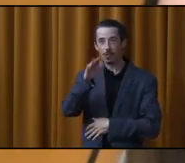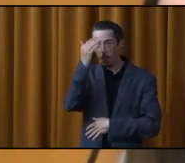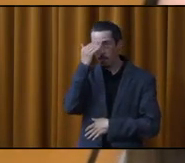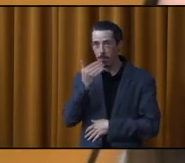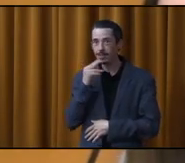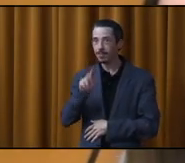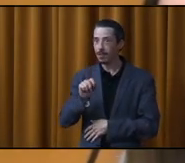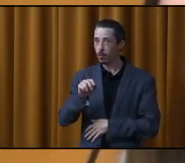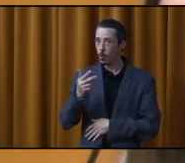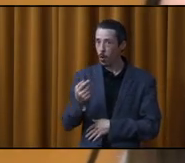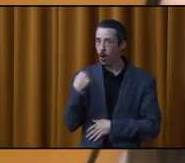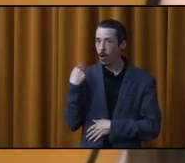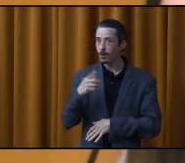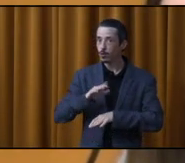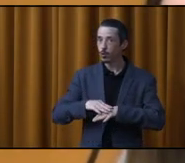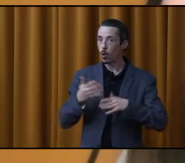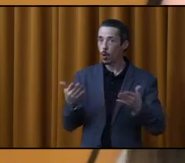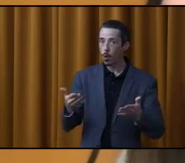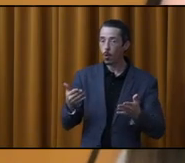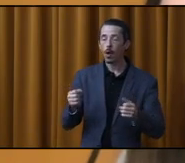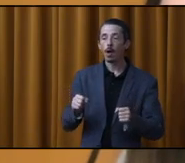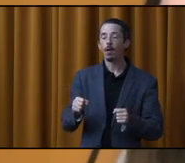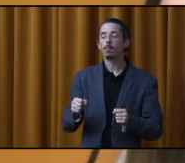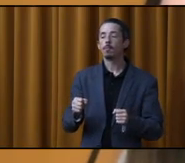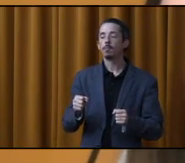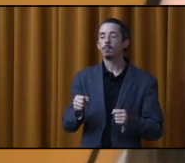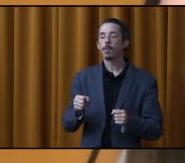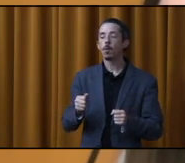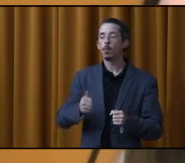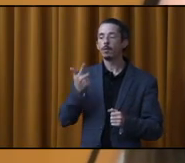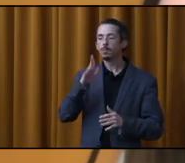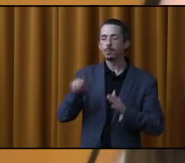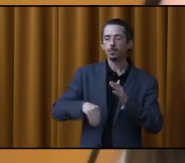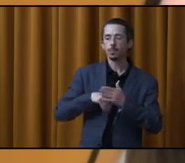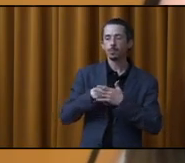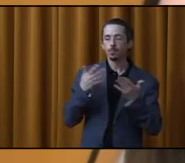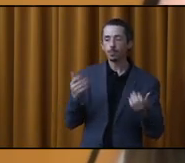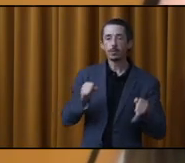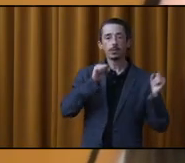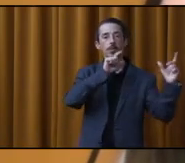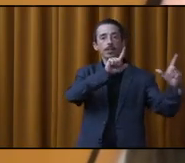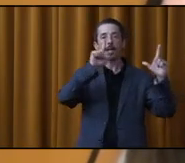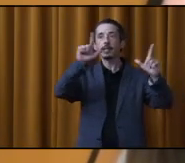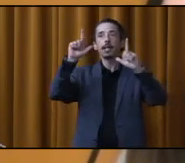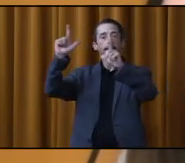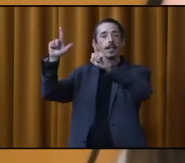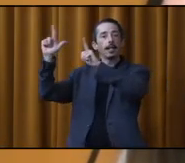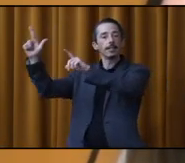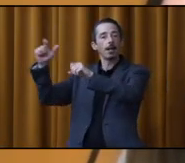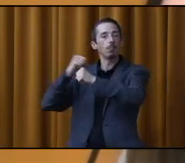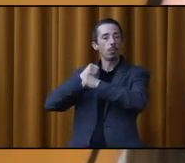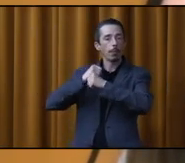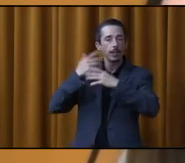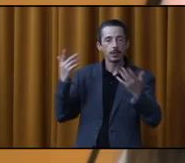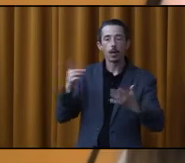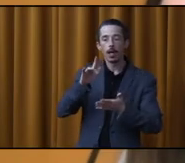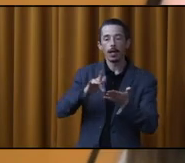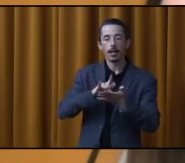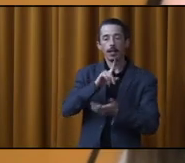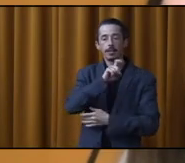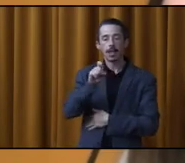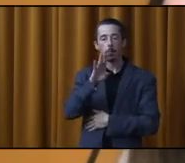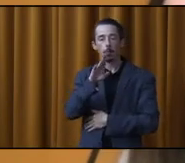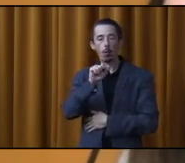2023 concernant le remplacement plutôt de 5 enseignes murales sur l'immeuble situé au 100 boulevard